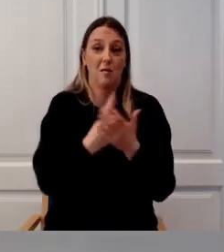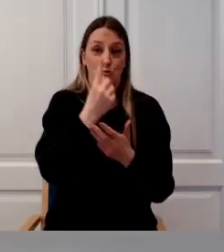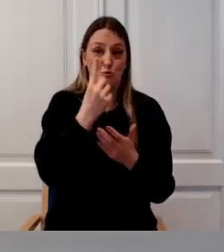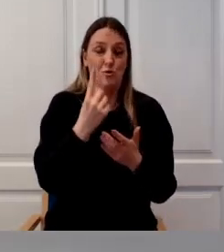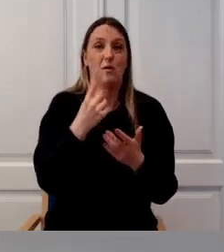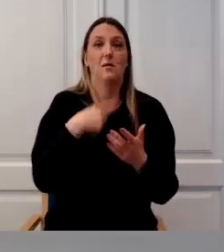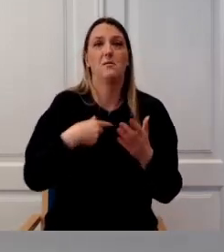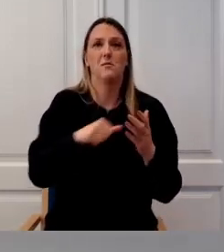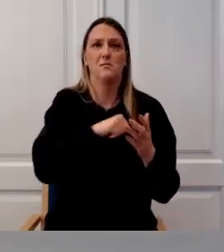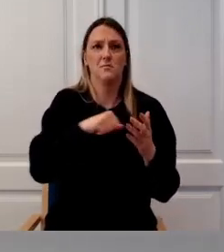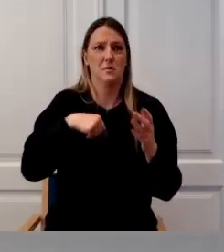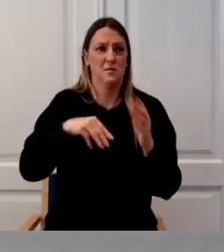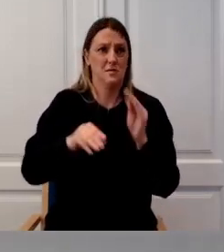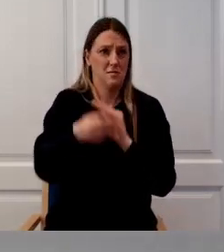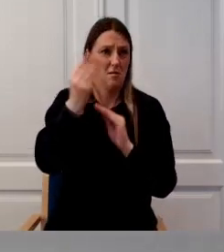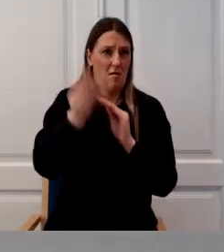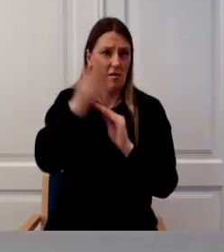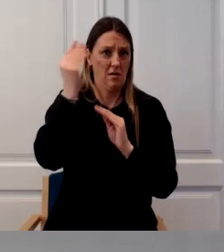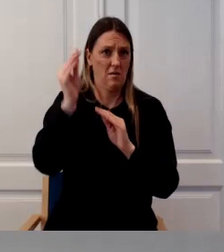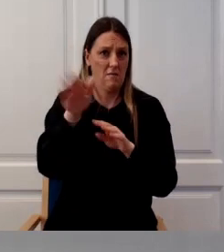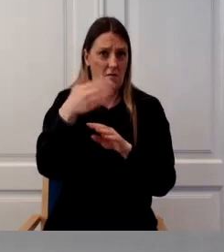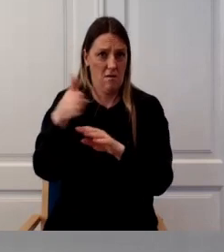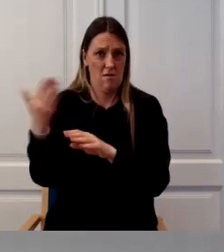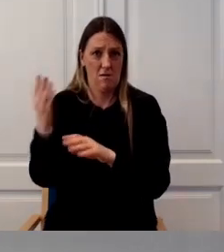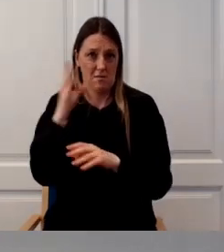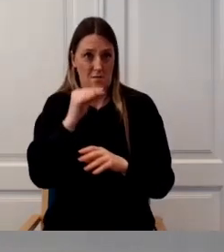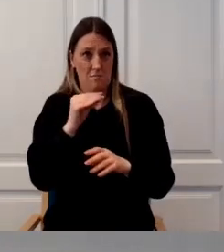saan ise need slaide, mis teid edasi saatasid.